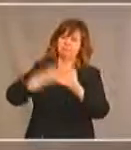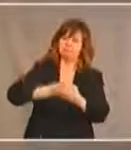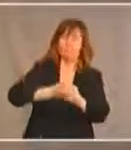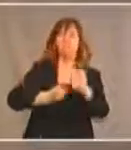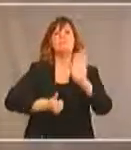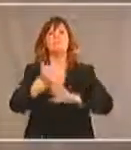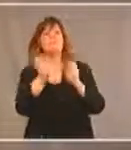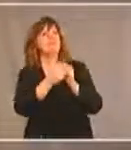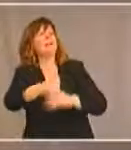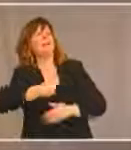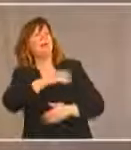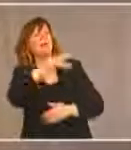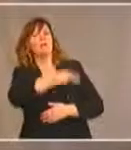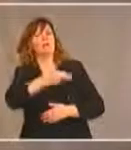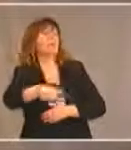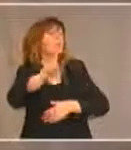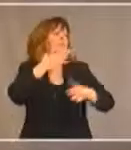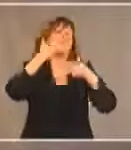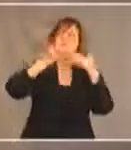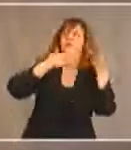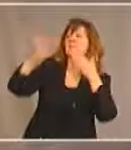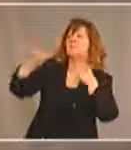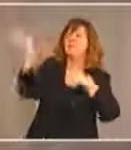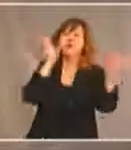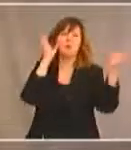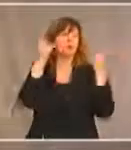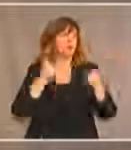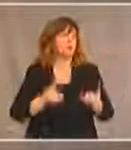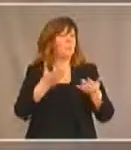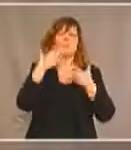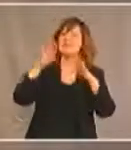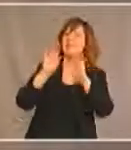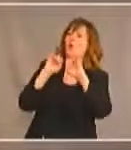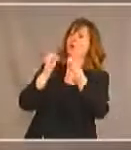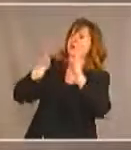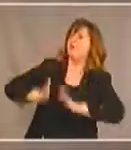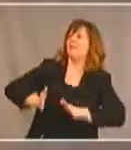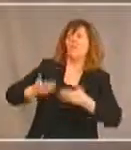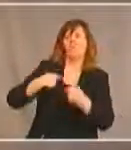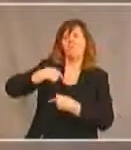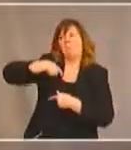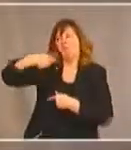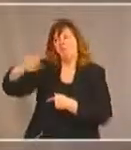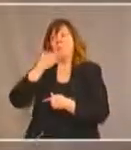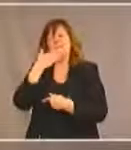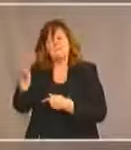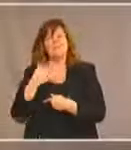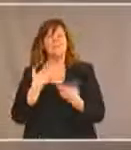handicaps. Je vous remercie d'avoir pris le temps de vous joindre à nous aujourd'hui. Je remercie les organisateurs de m'avoir permis de faire partie de ce panel.